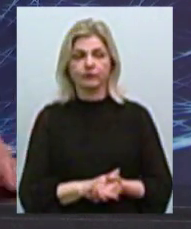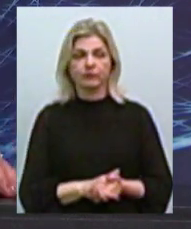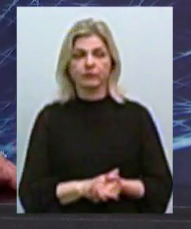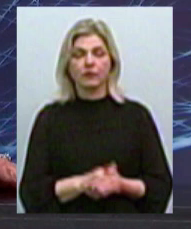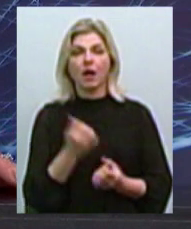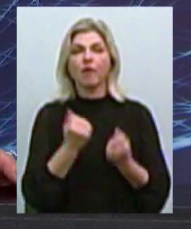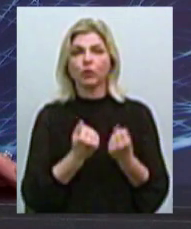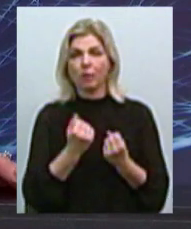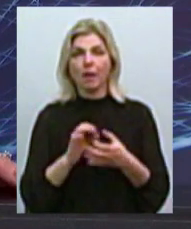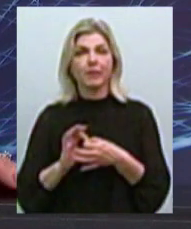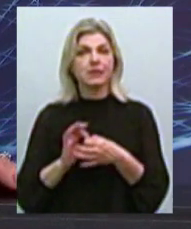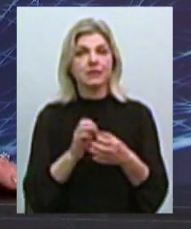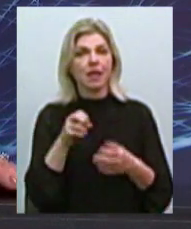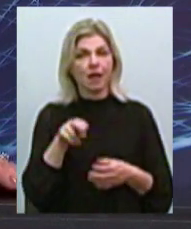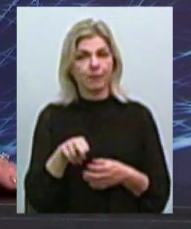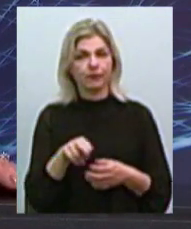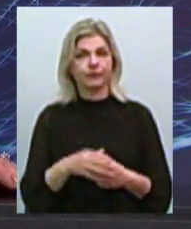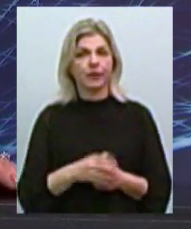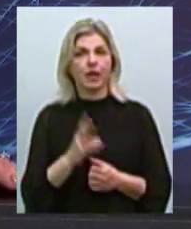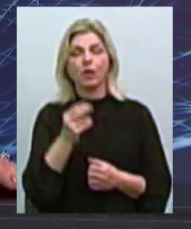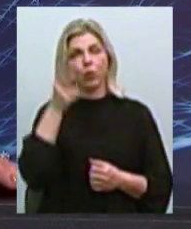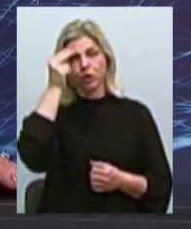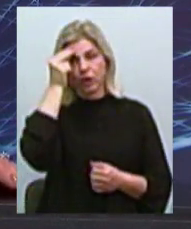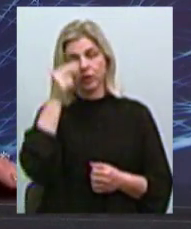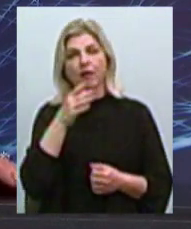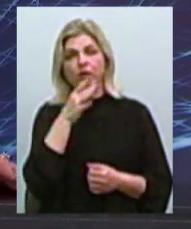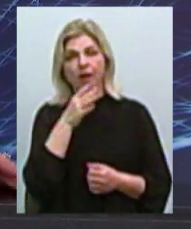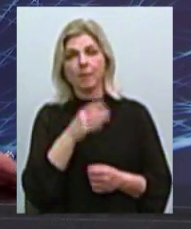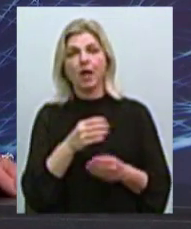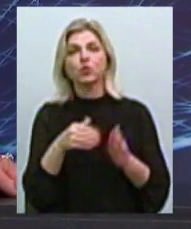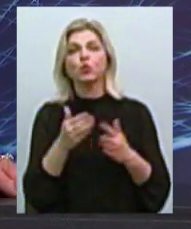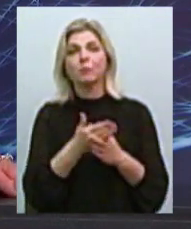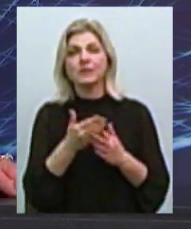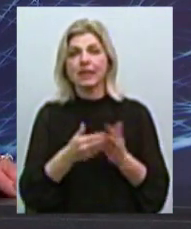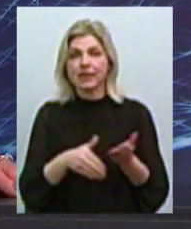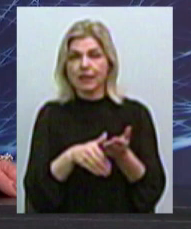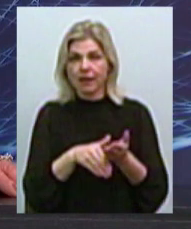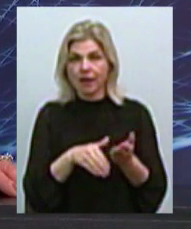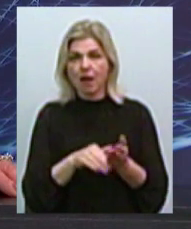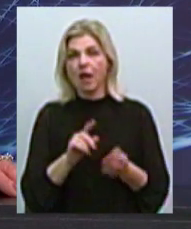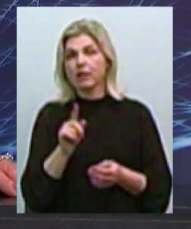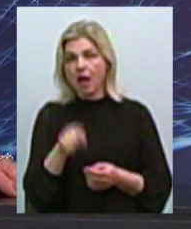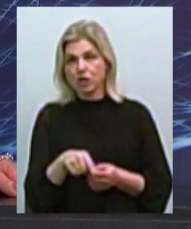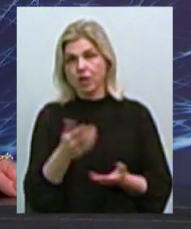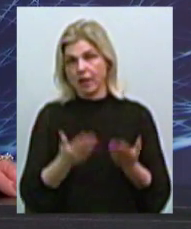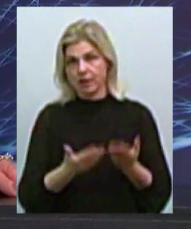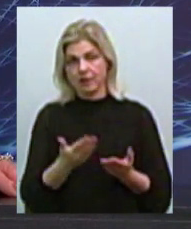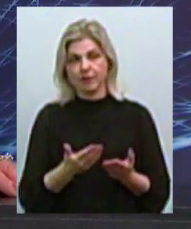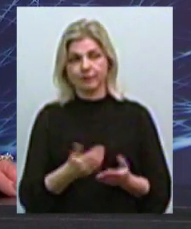автомобильный прицеп не учитывается при назначении субсидии, даже если его